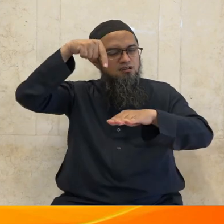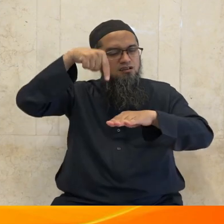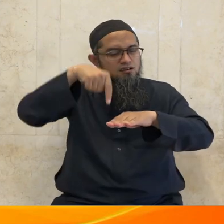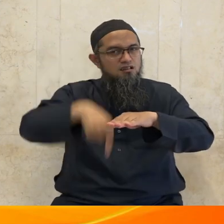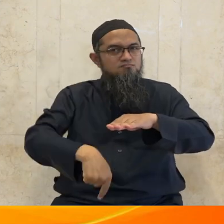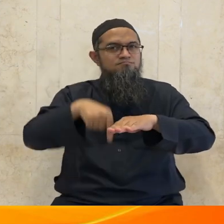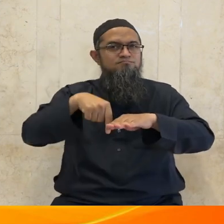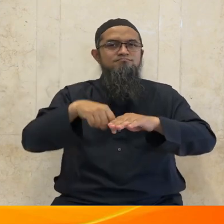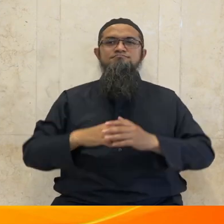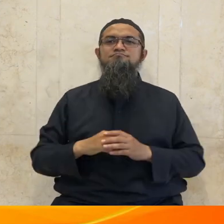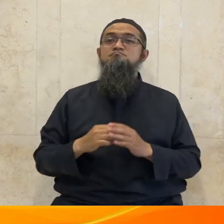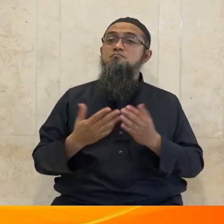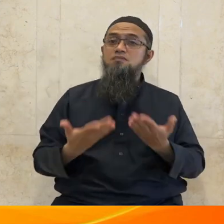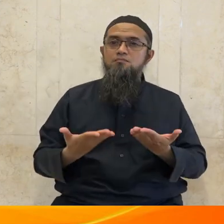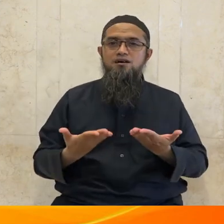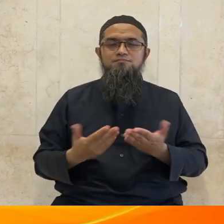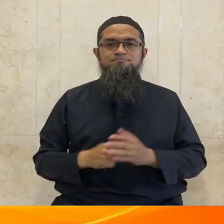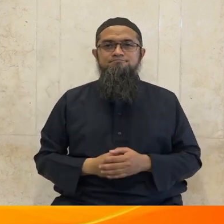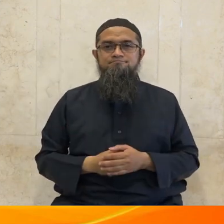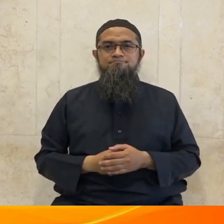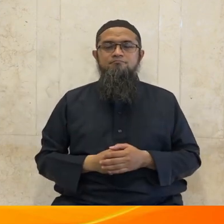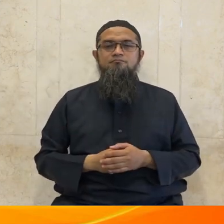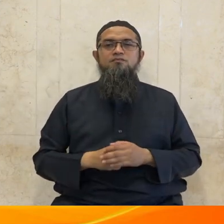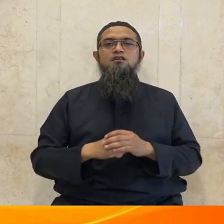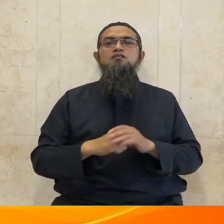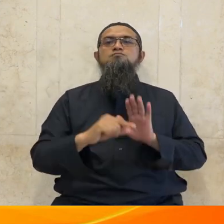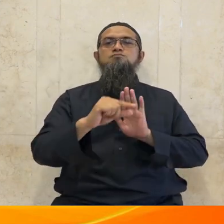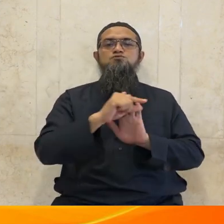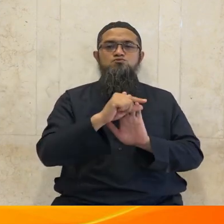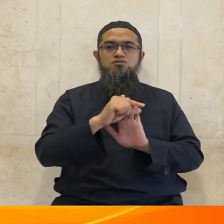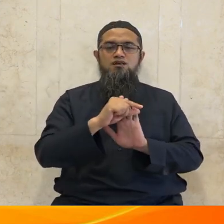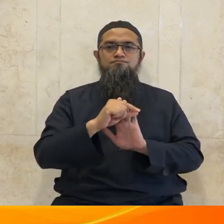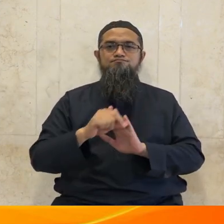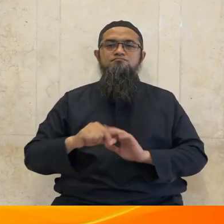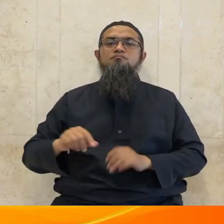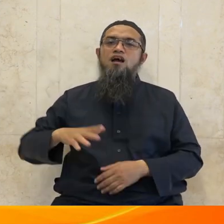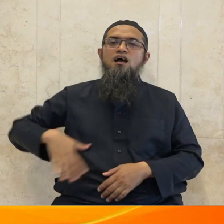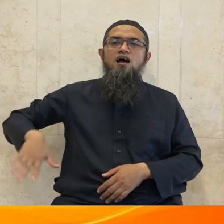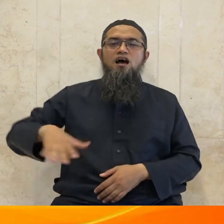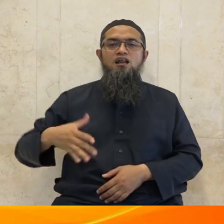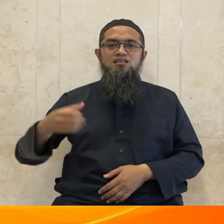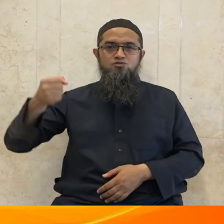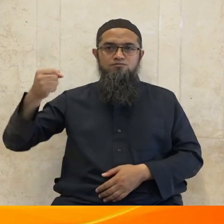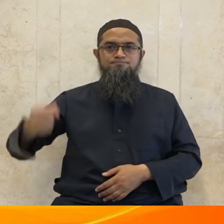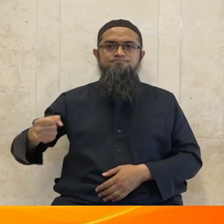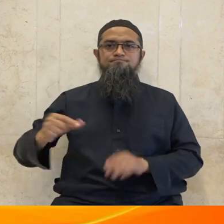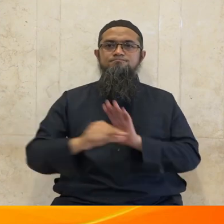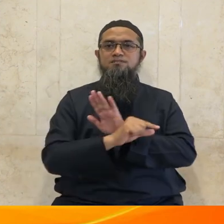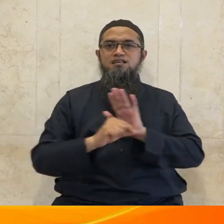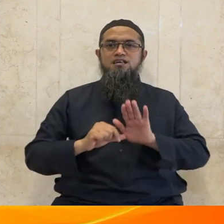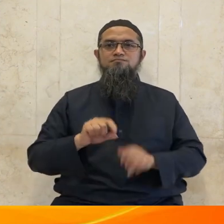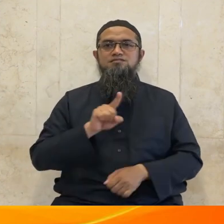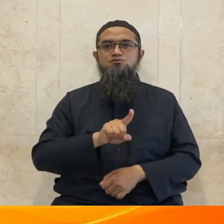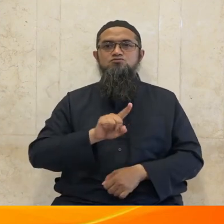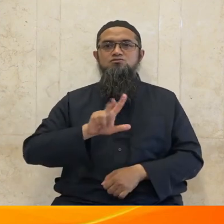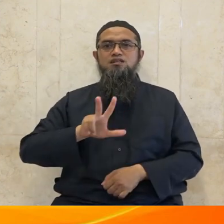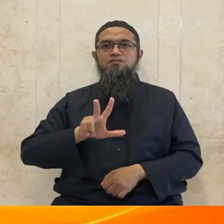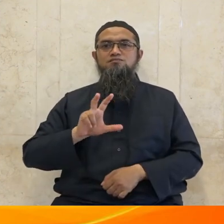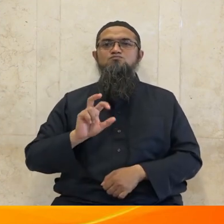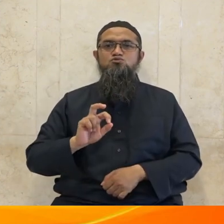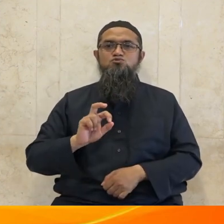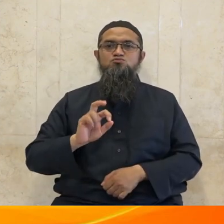yang dimaksud ayat tersebut adalah surat Al-Imran ayat 190 A'udzubillahimine shaitanir rajim